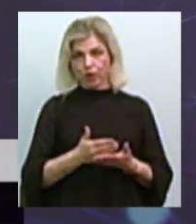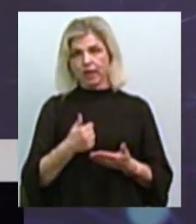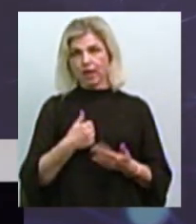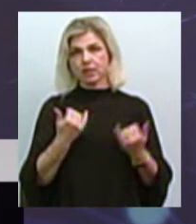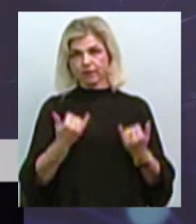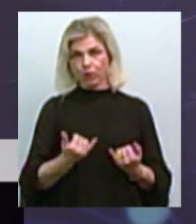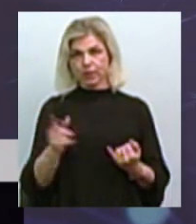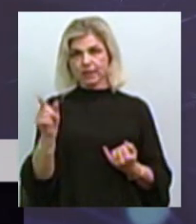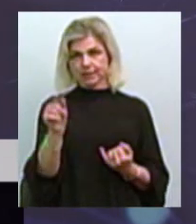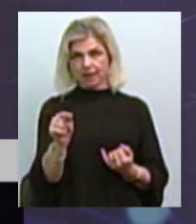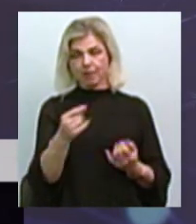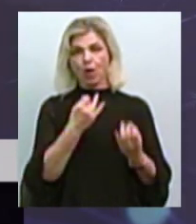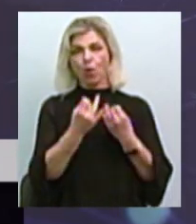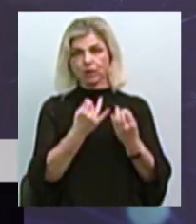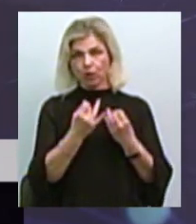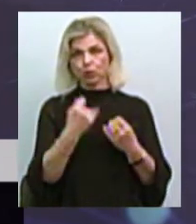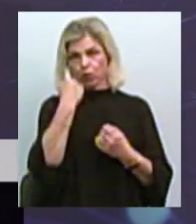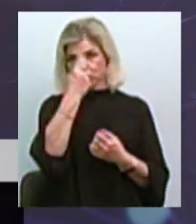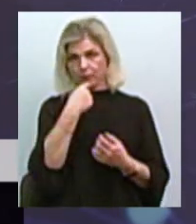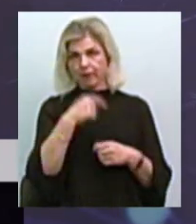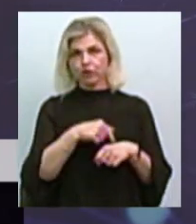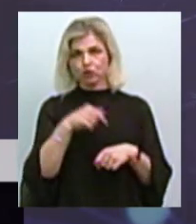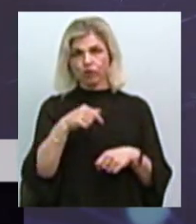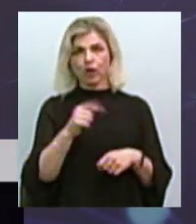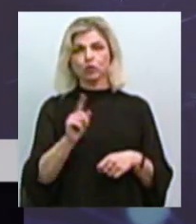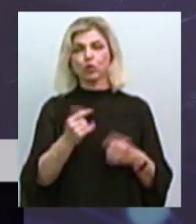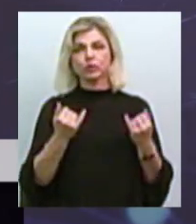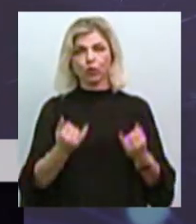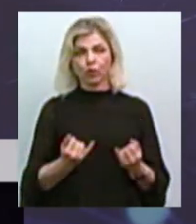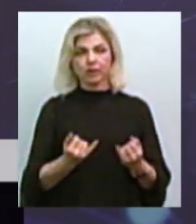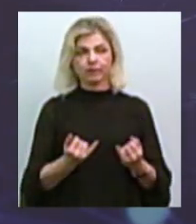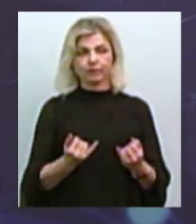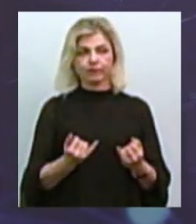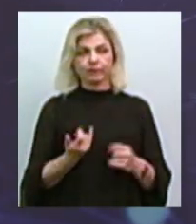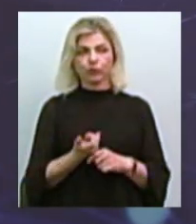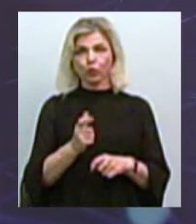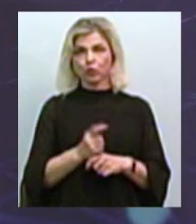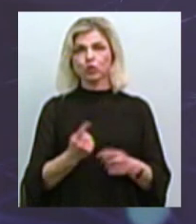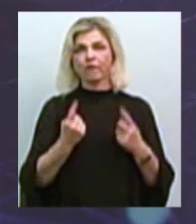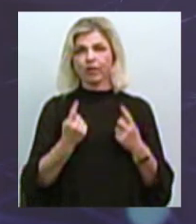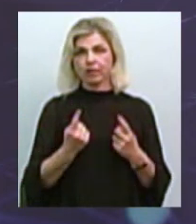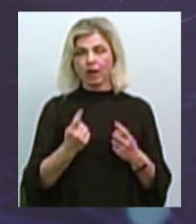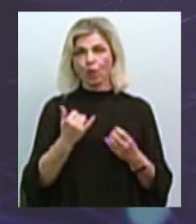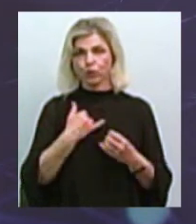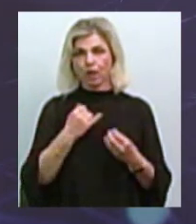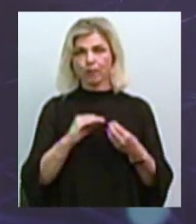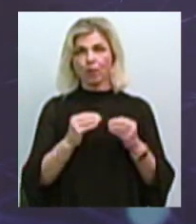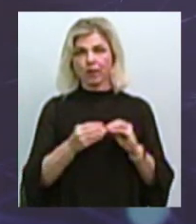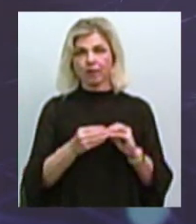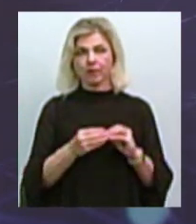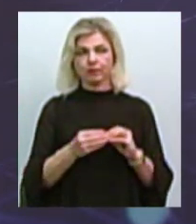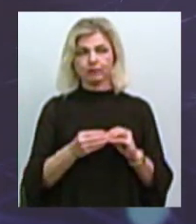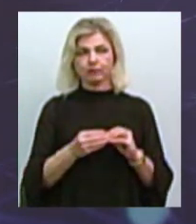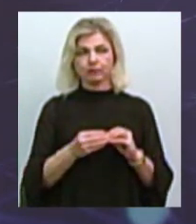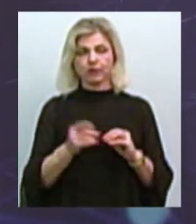сьогодні з ними контактую особистою, відчуваю, що на сьогодні досить велика у нас проблема, це ті